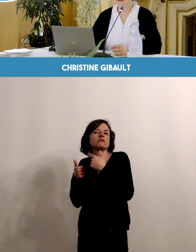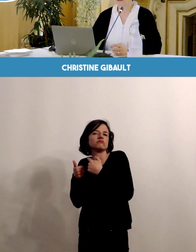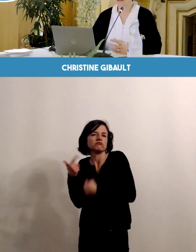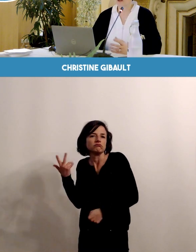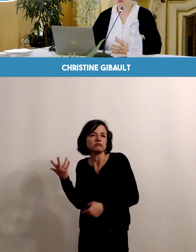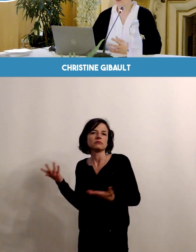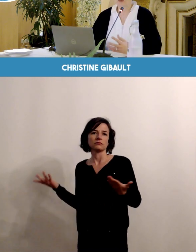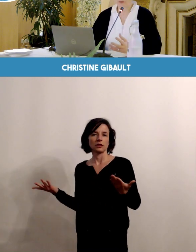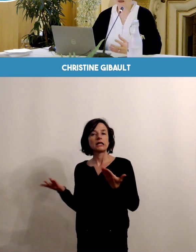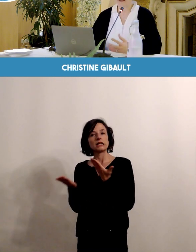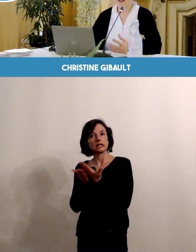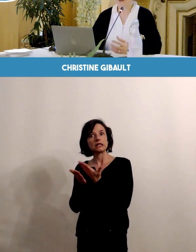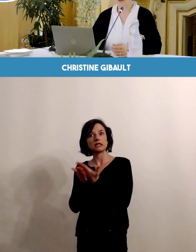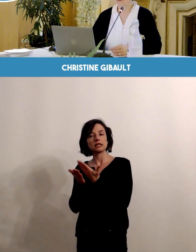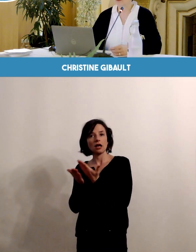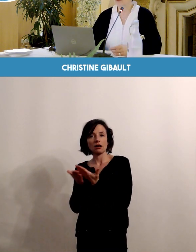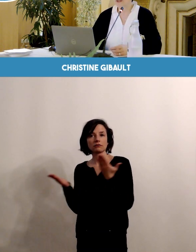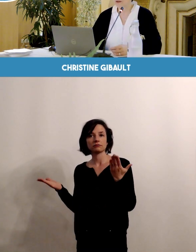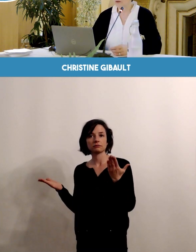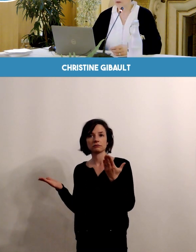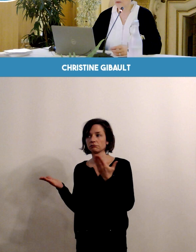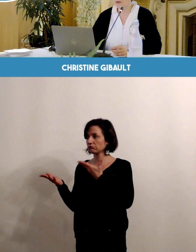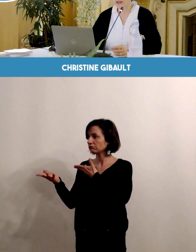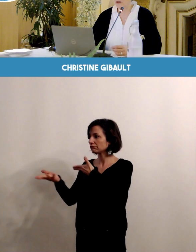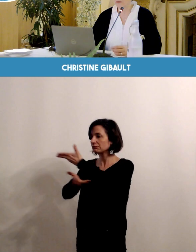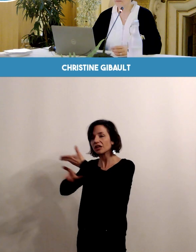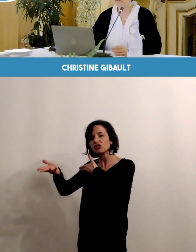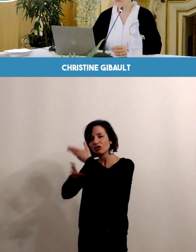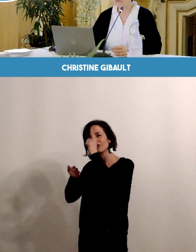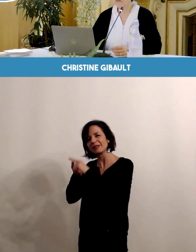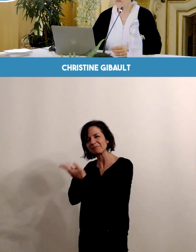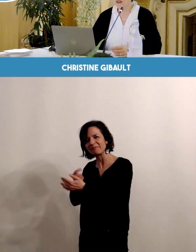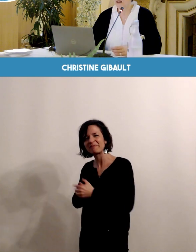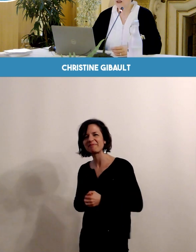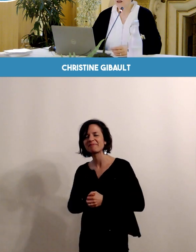qui sont partagées au cours de cette consultation.